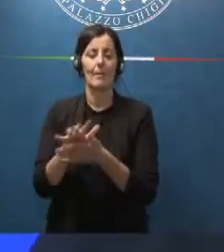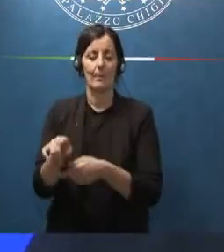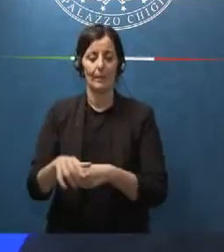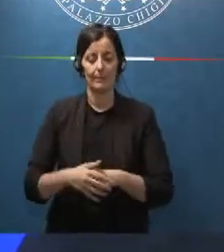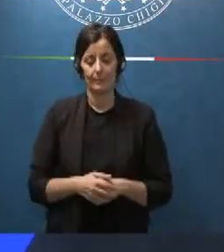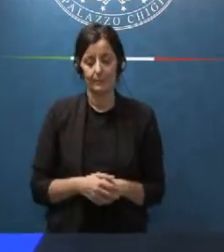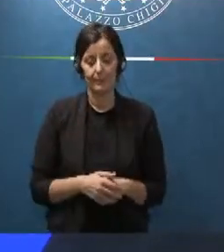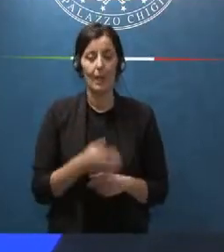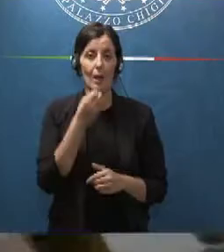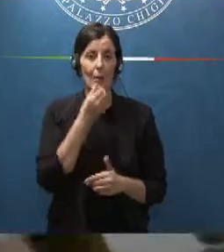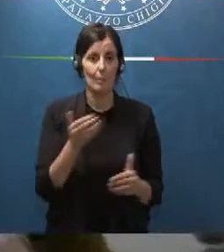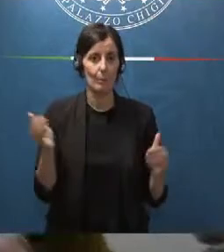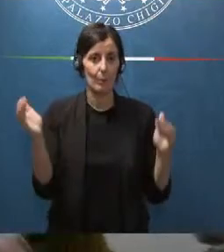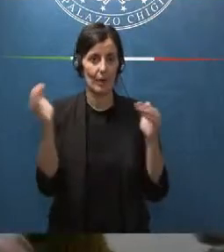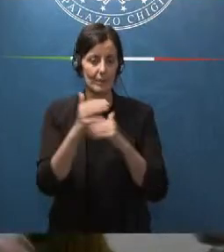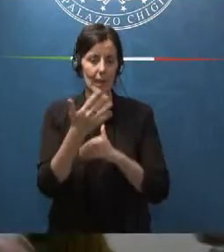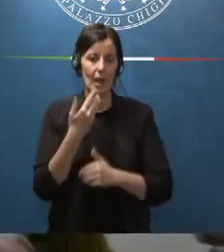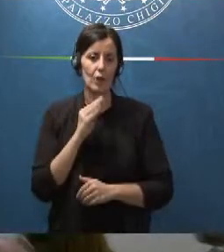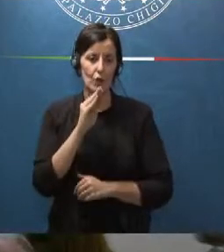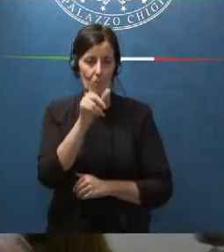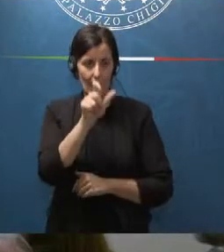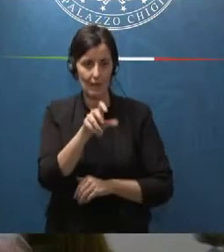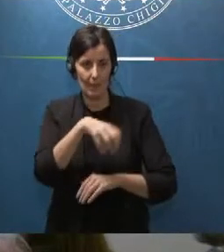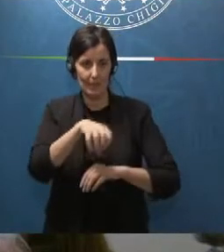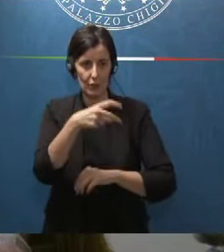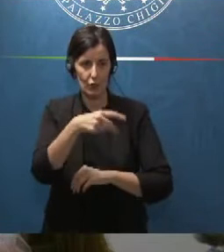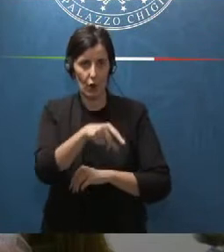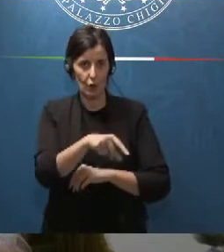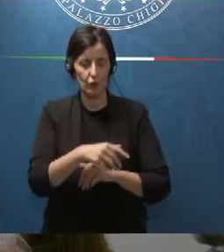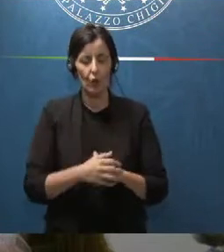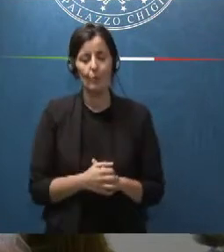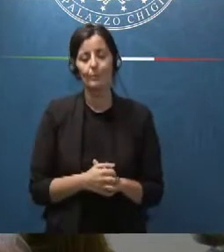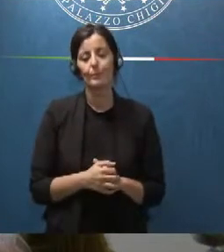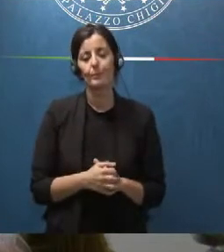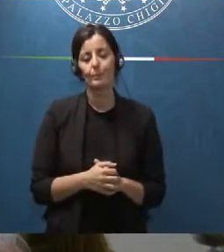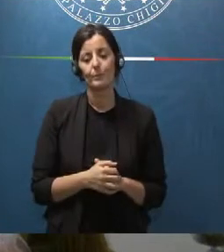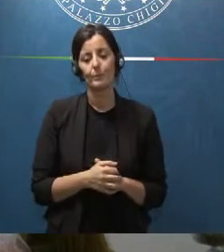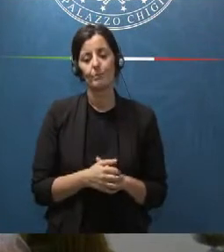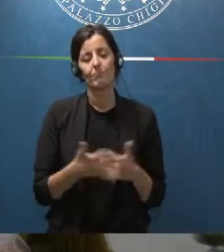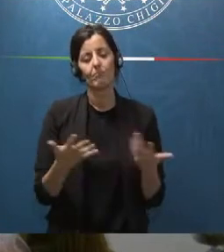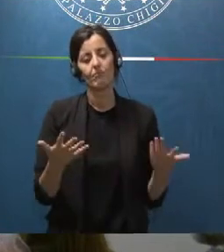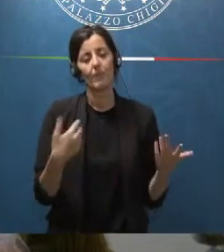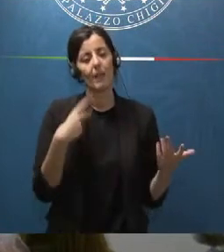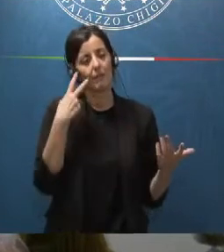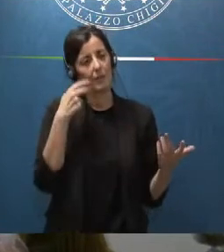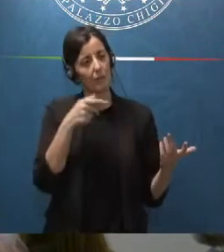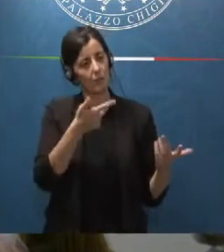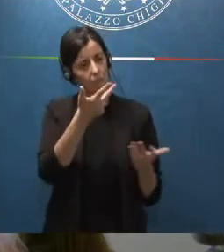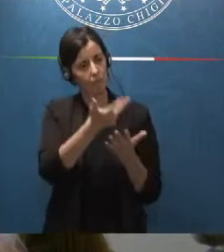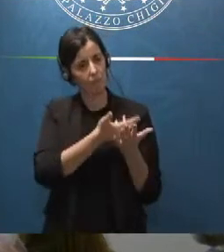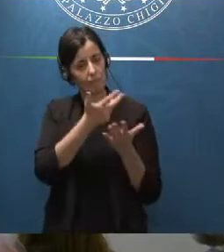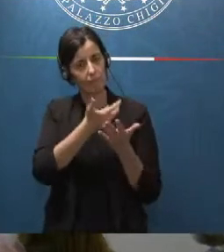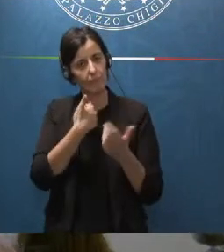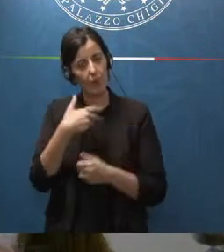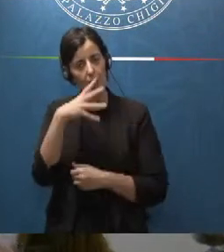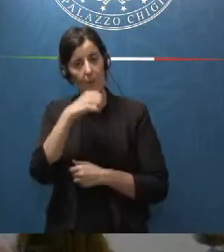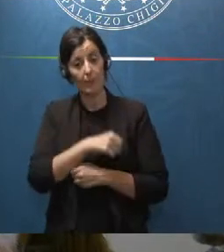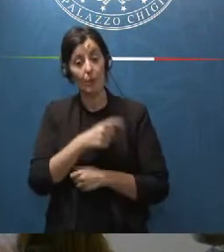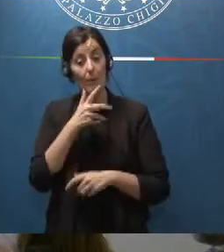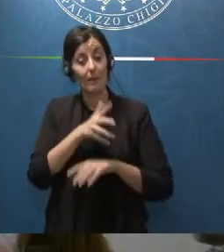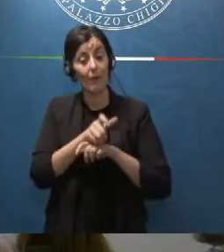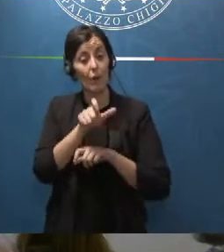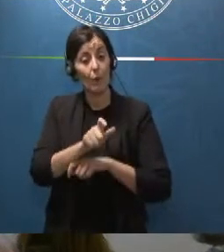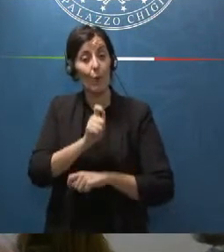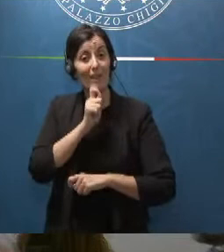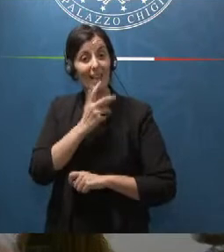buonasera una domanda per il ministro Nordio ancora abbiamo capito dalle sue parole che l'intervento sulle intercettazioni